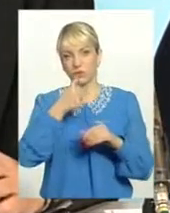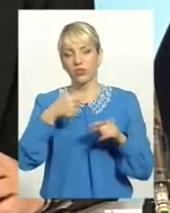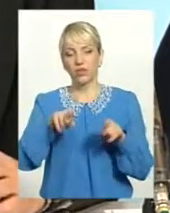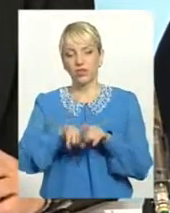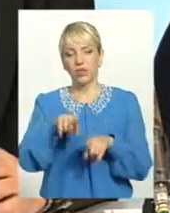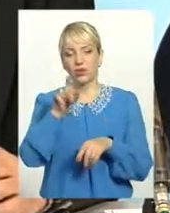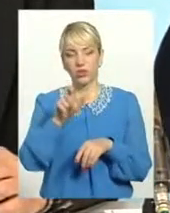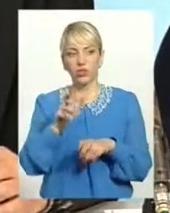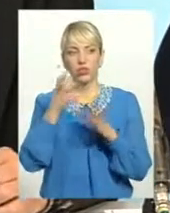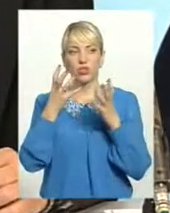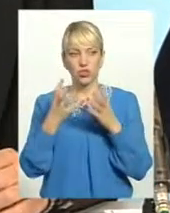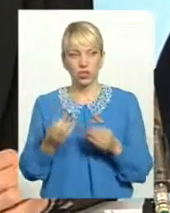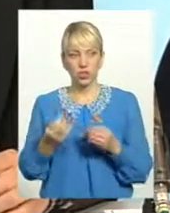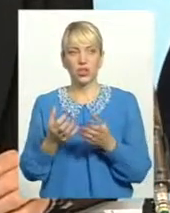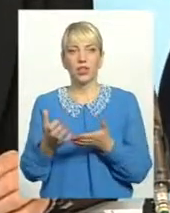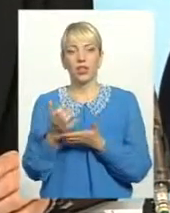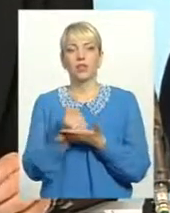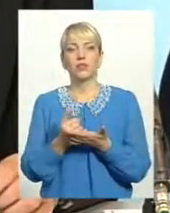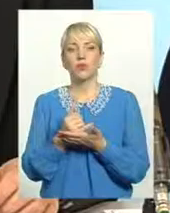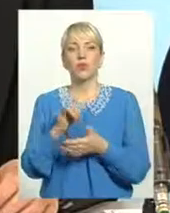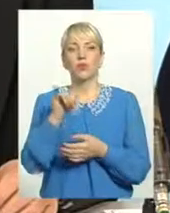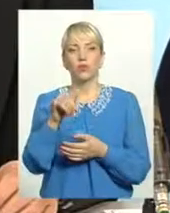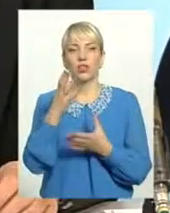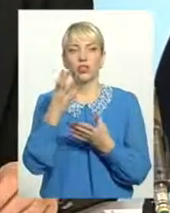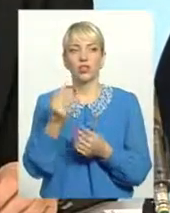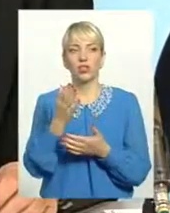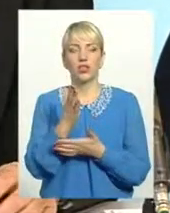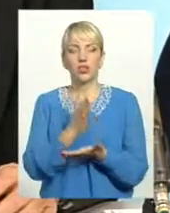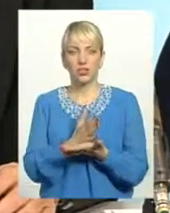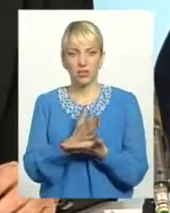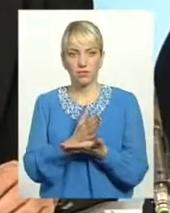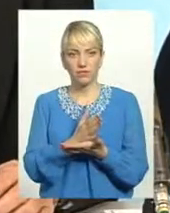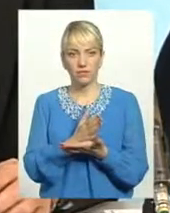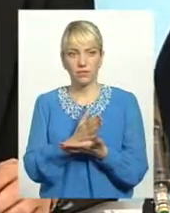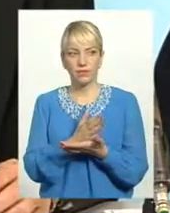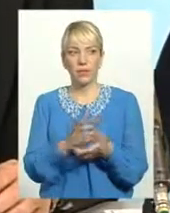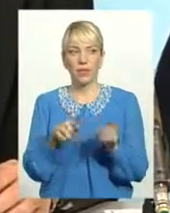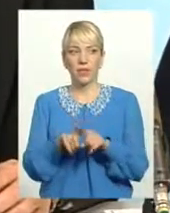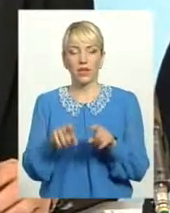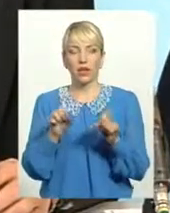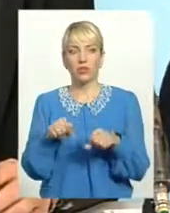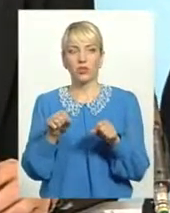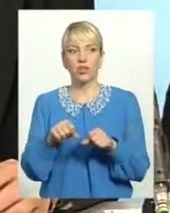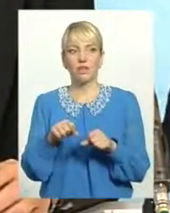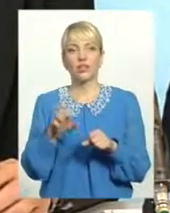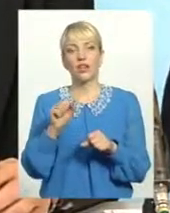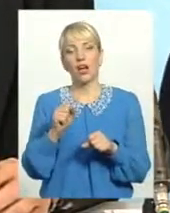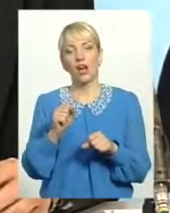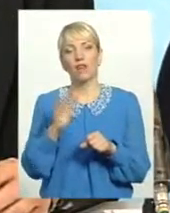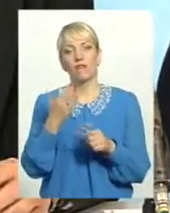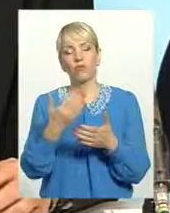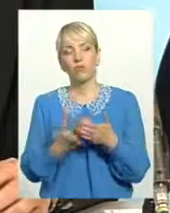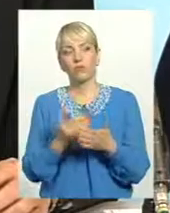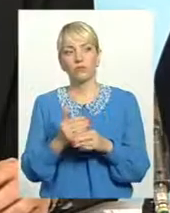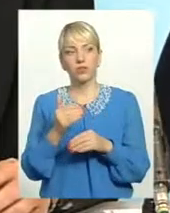ще назбирає, у неї ще є, так? Така можливість. А от пізніше